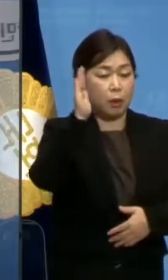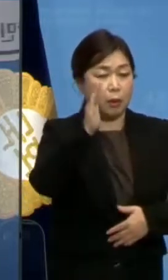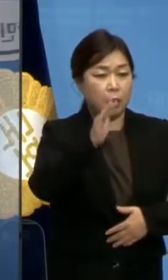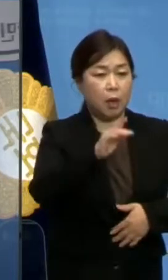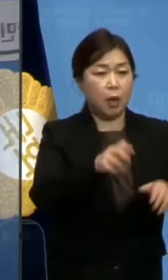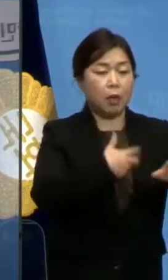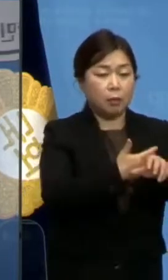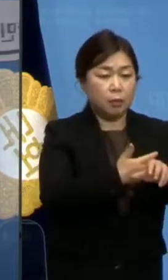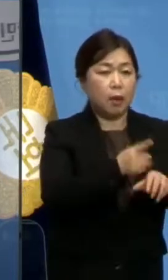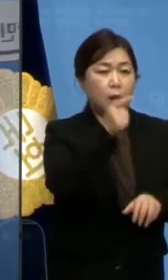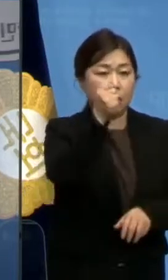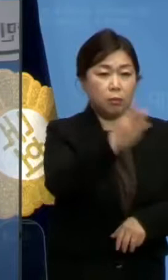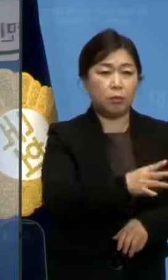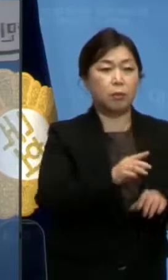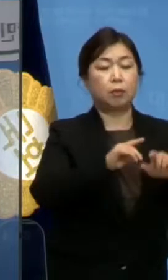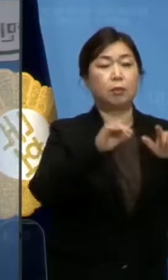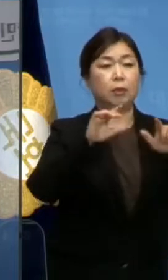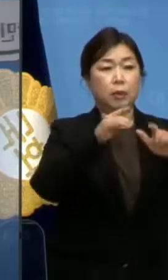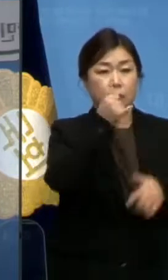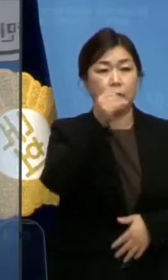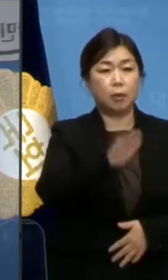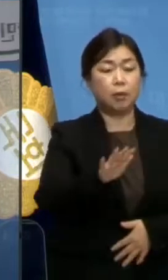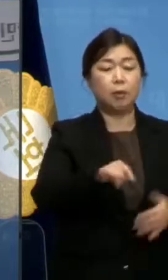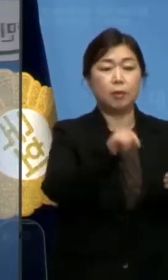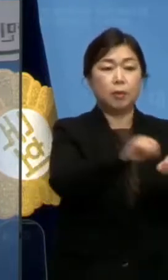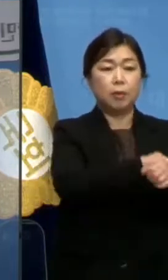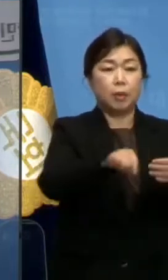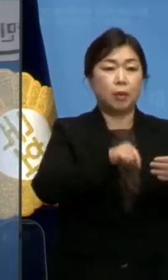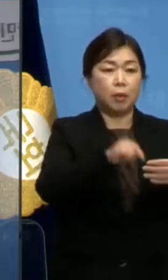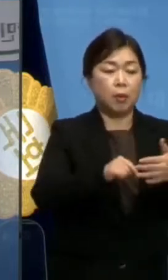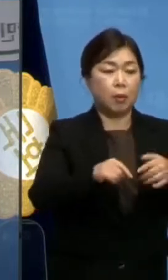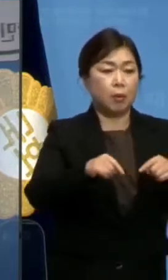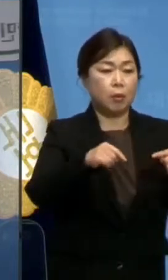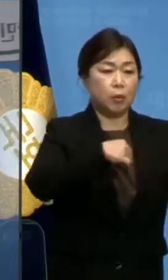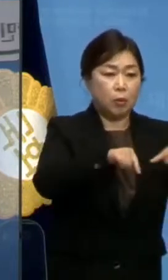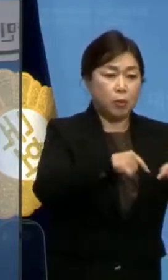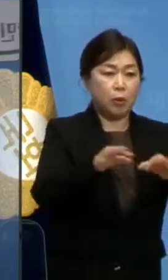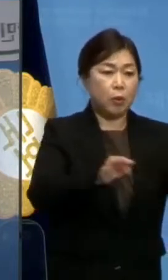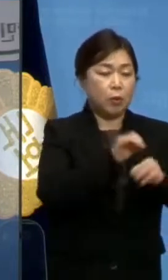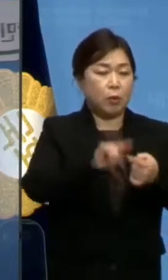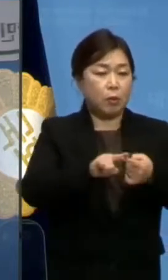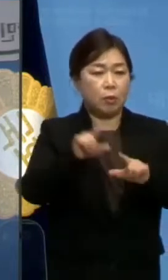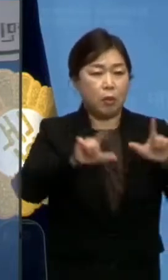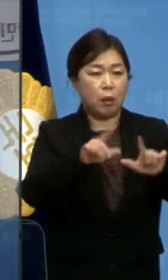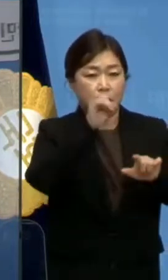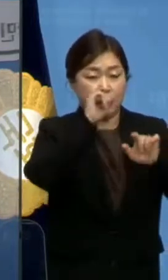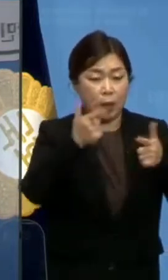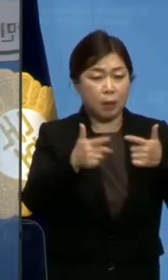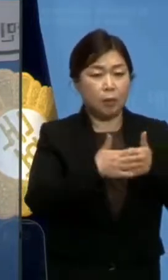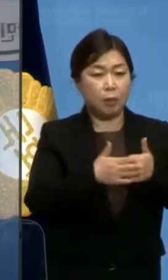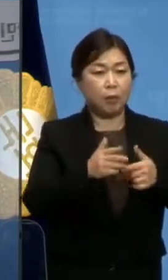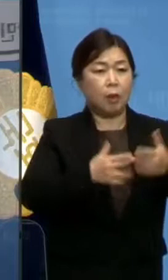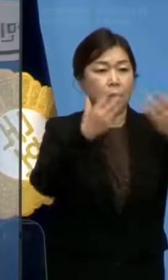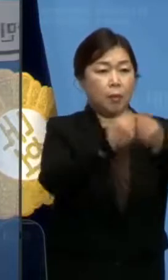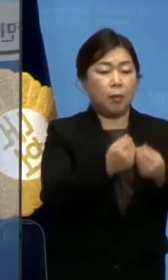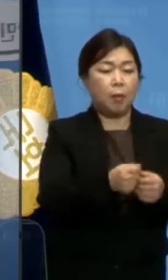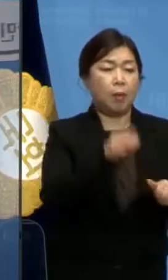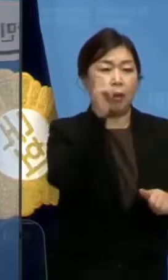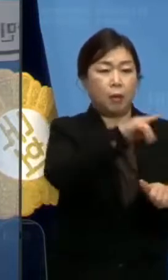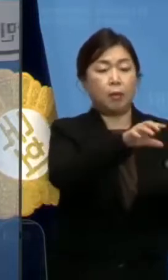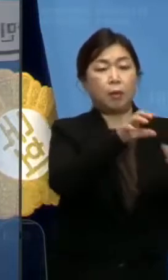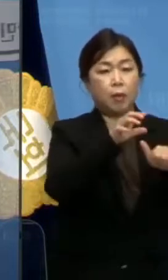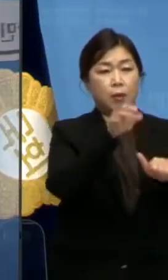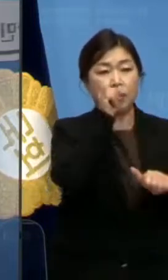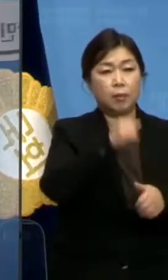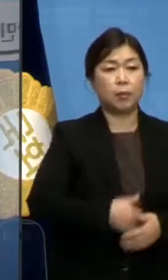번은 아닙니다. 특히 자국 내 정치경제적 상황이 여의치 않을 경우 빈번했습니다. 그러다